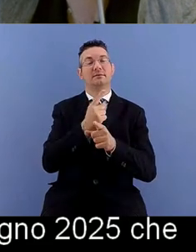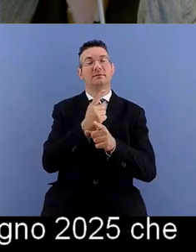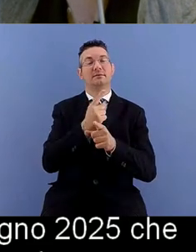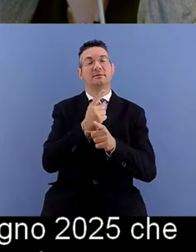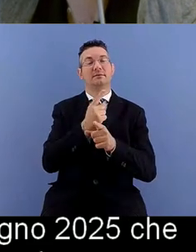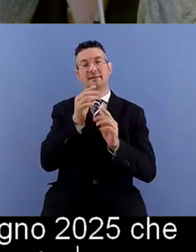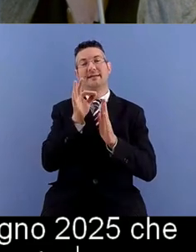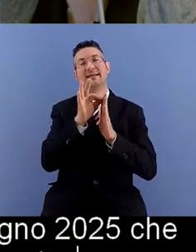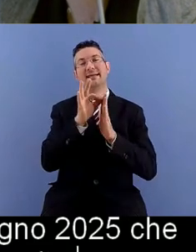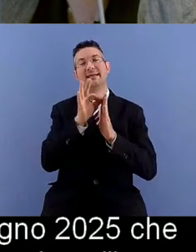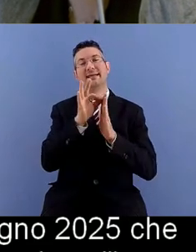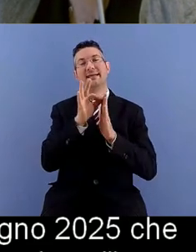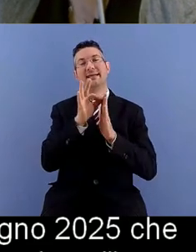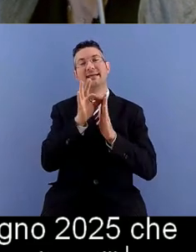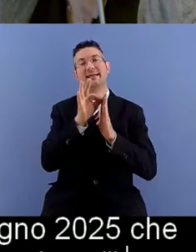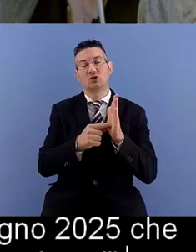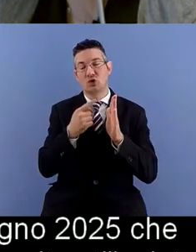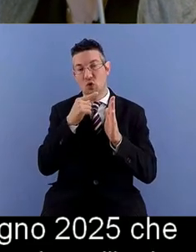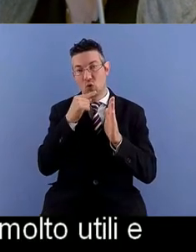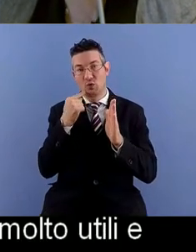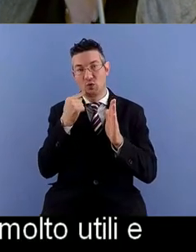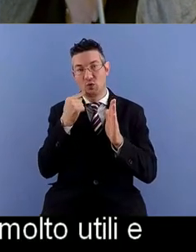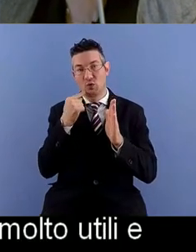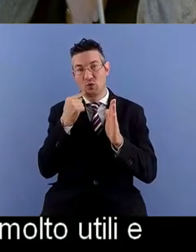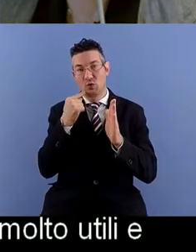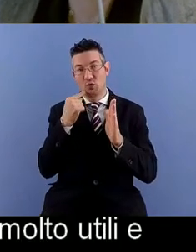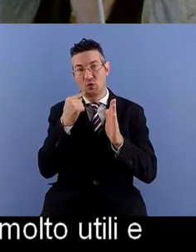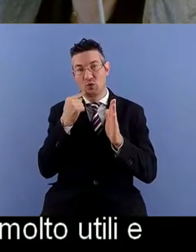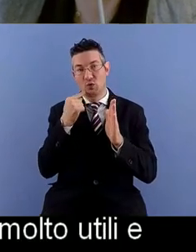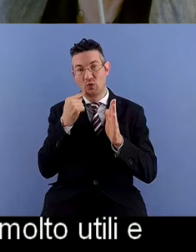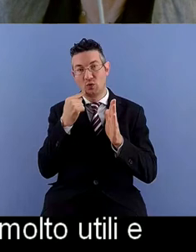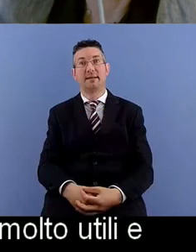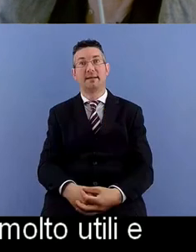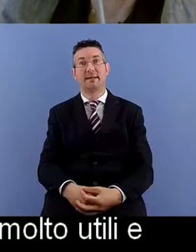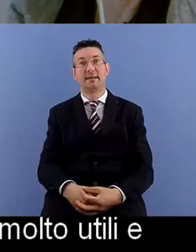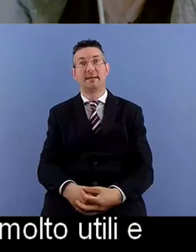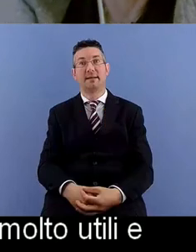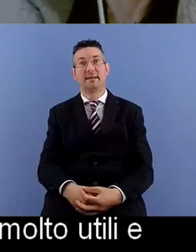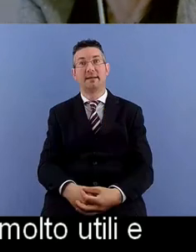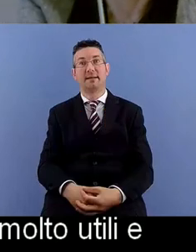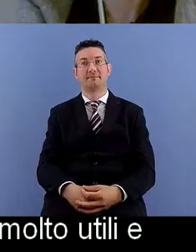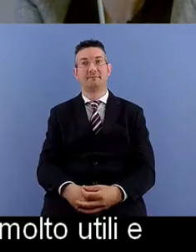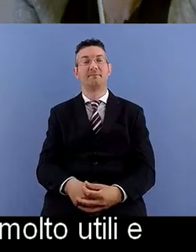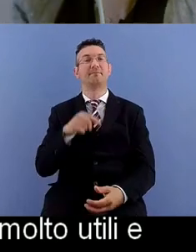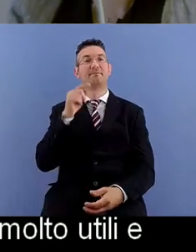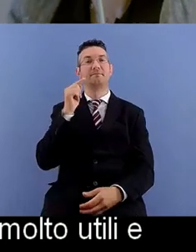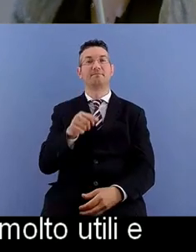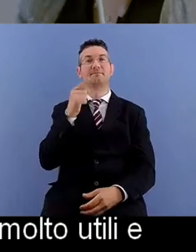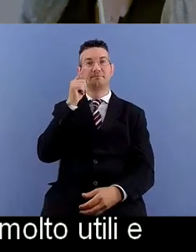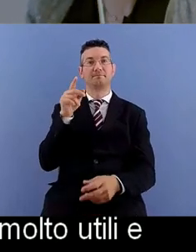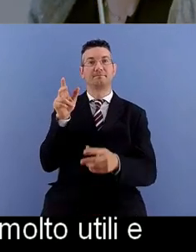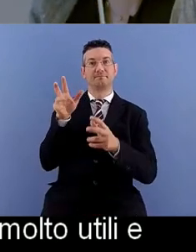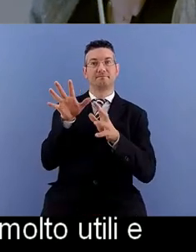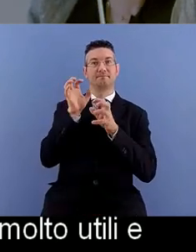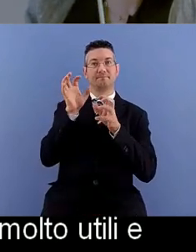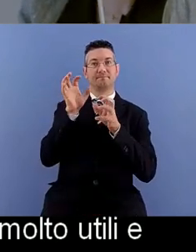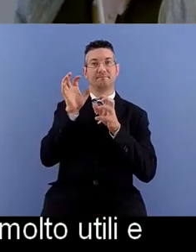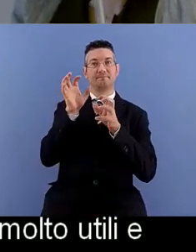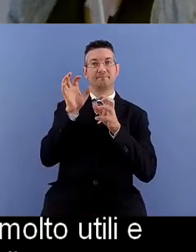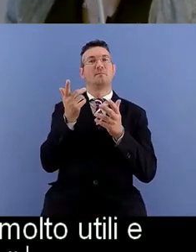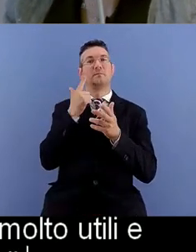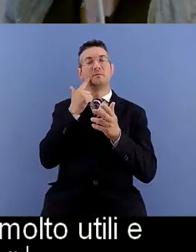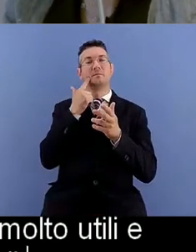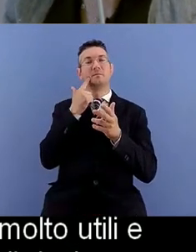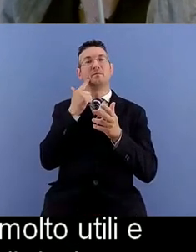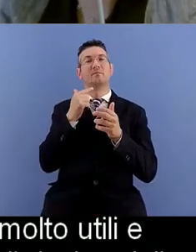utili e interessanti quindi ho estratto solo alcune che riguardano nello specifico il design della comunicazione